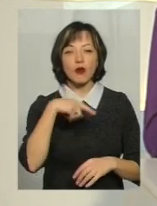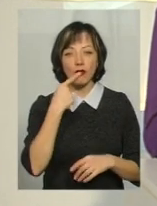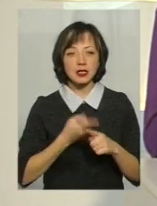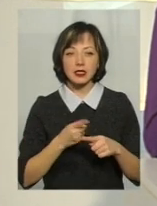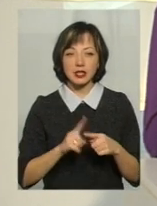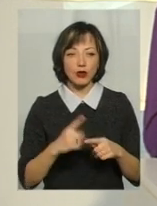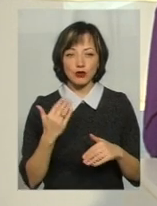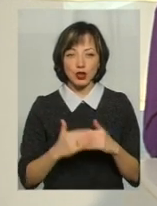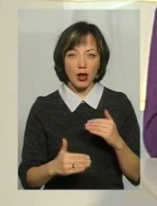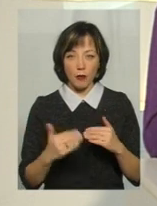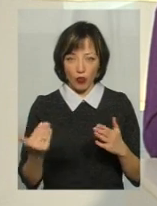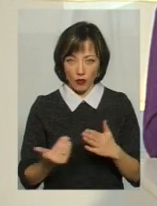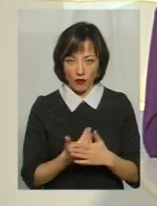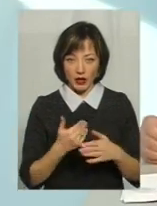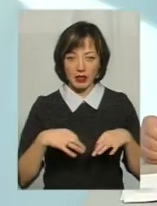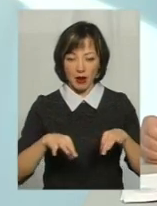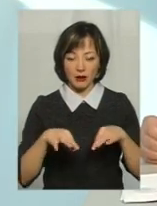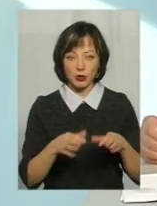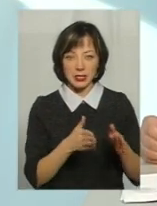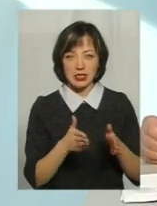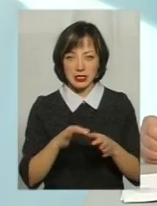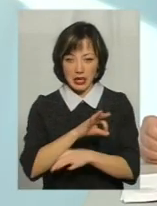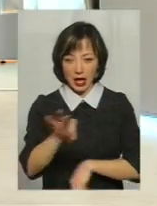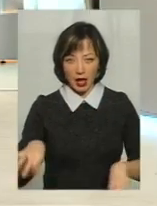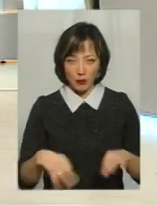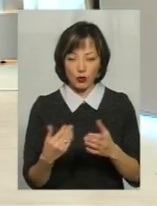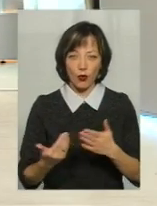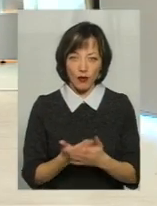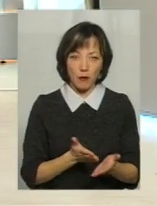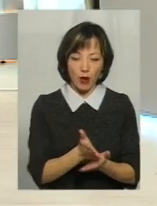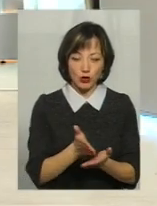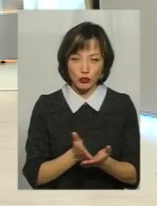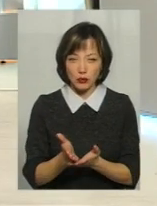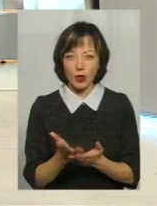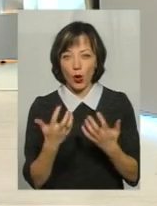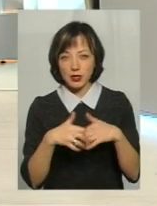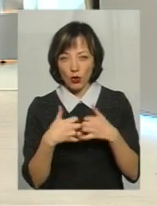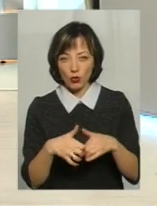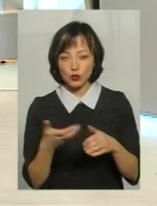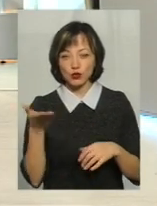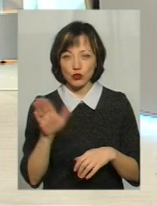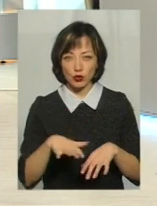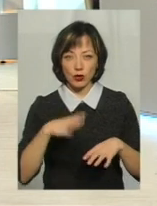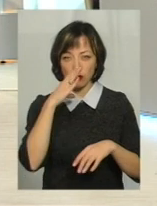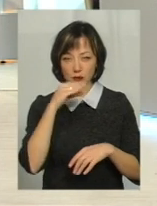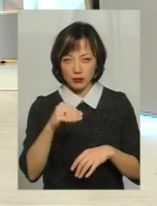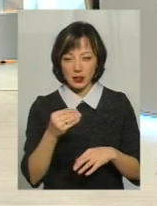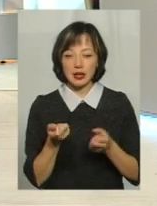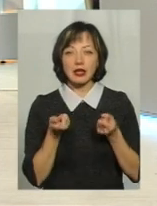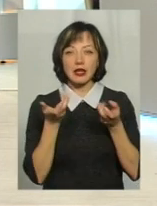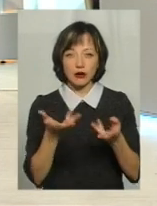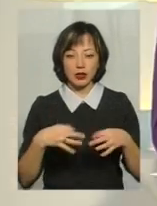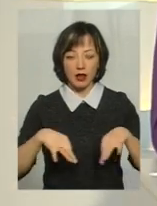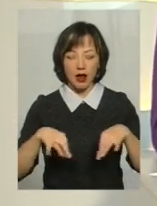це вже по новій транспортній схемі, по новим маршрутам, і з розрахунку тих машин, тій кількості